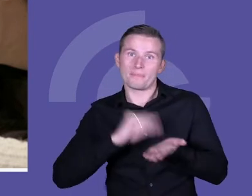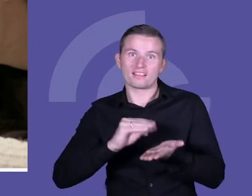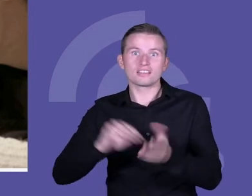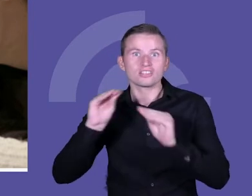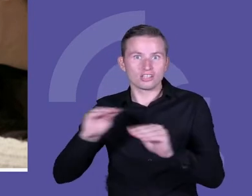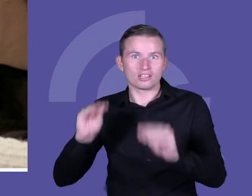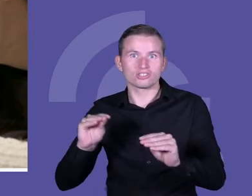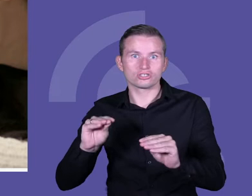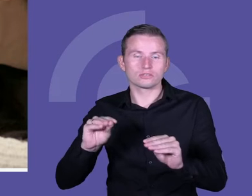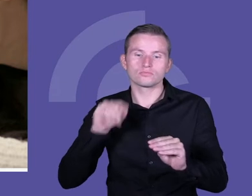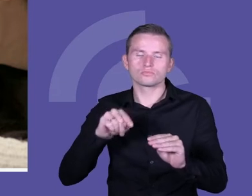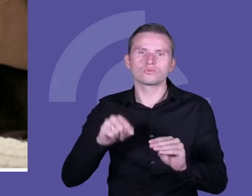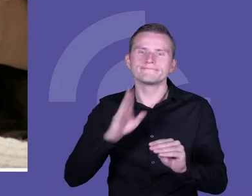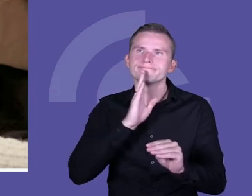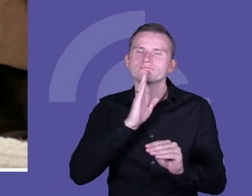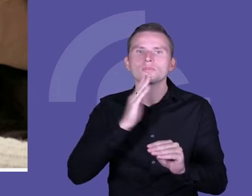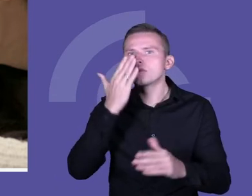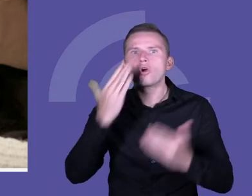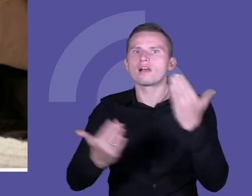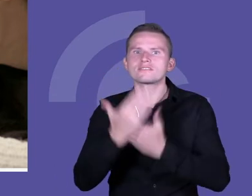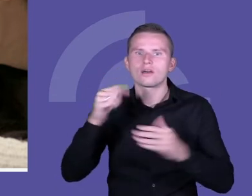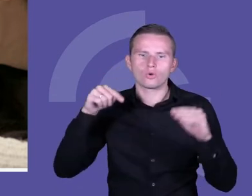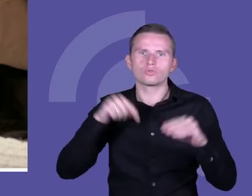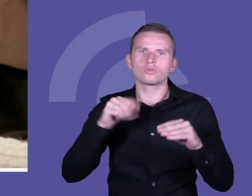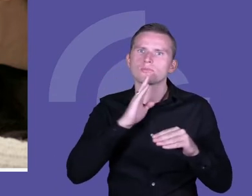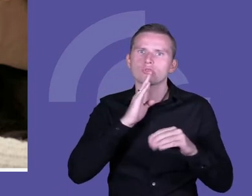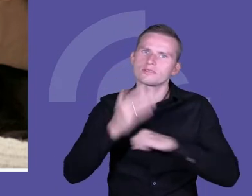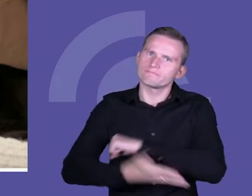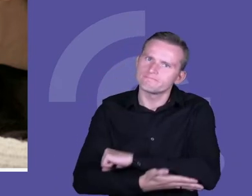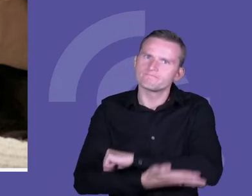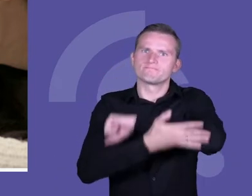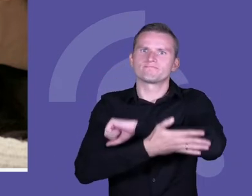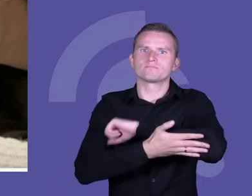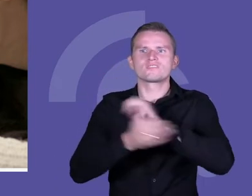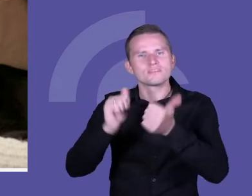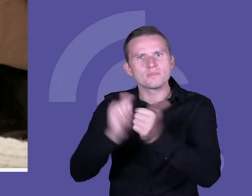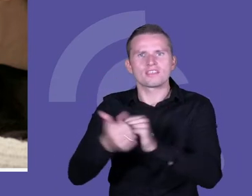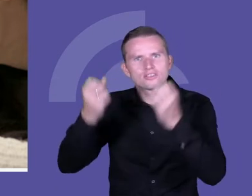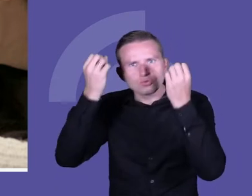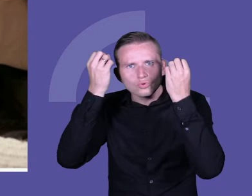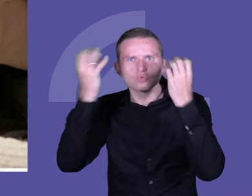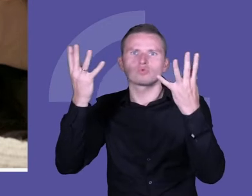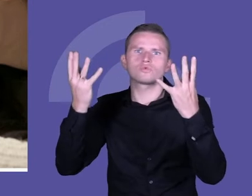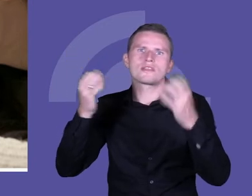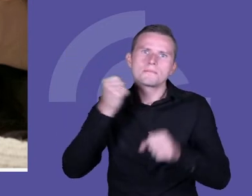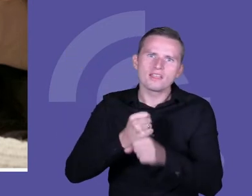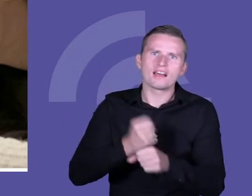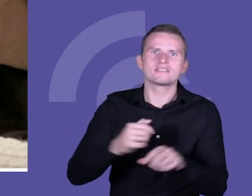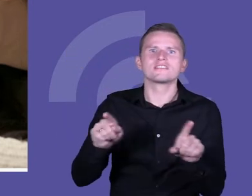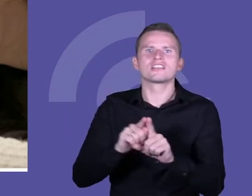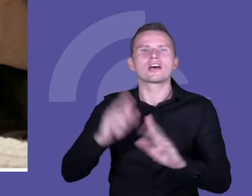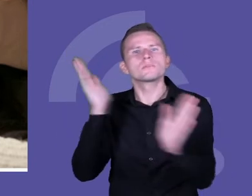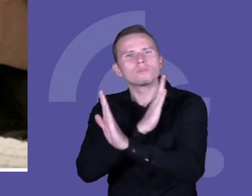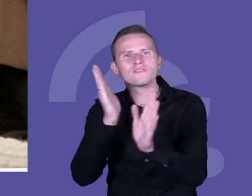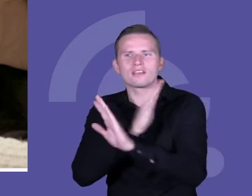się okazały taką dźwignią do tego, by zmieniać kulturę pracy szkoły, by zmieniać także klimat w klasie, by